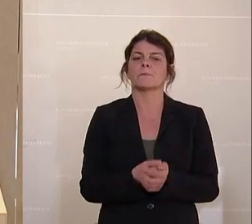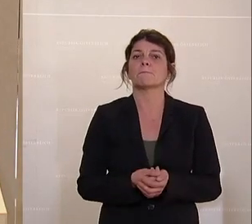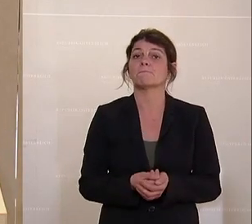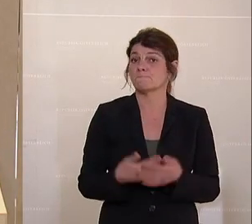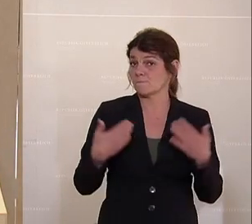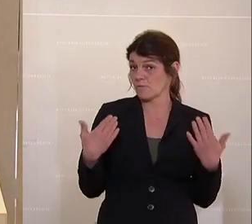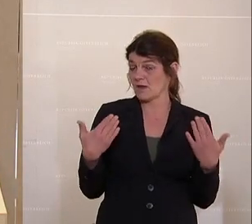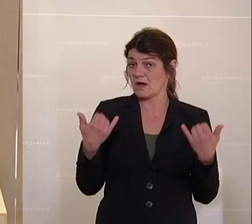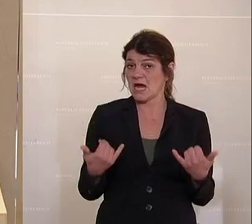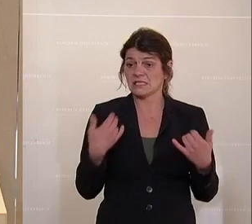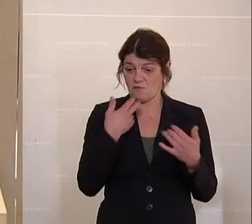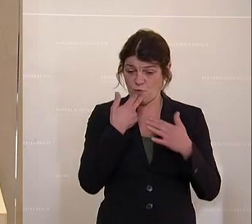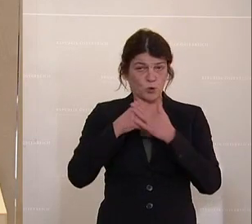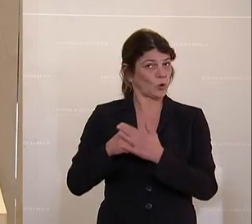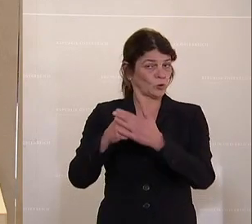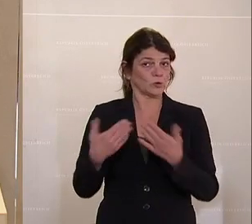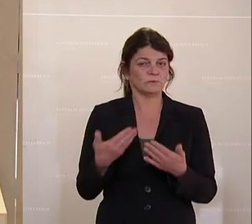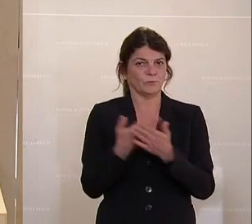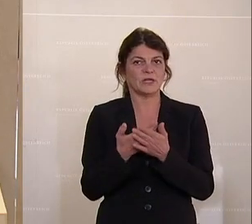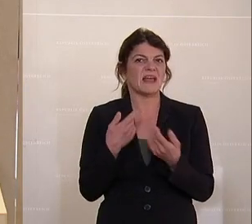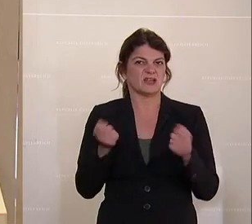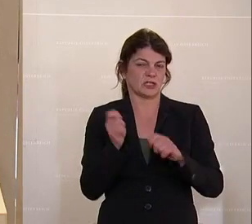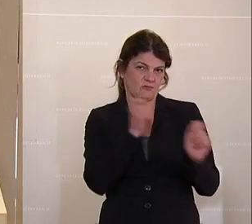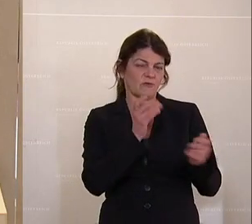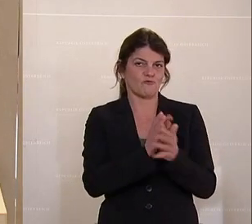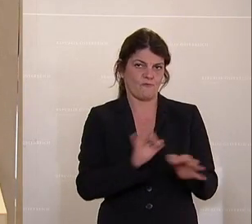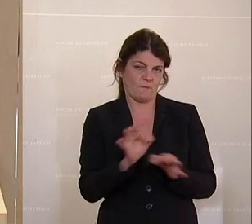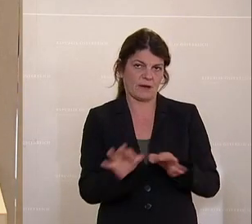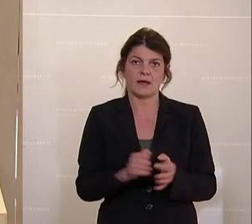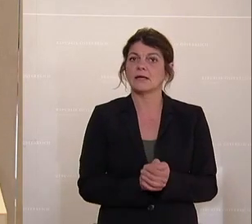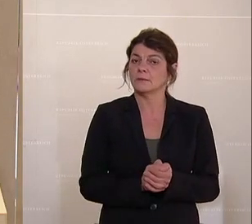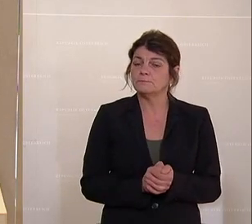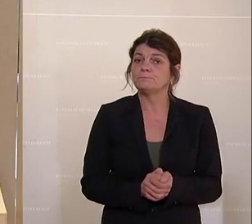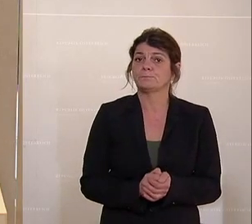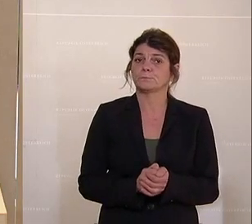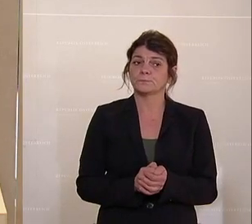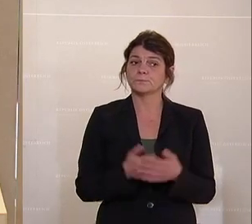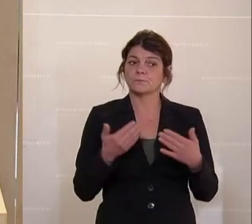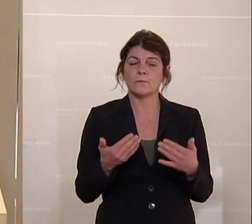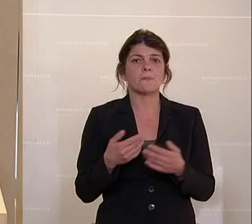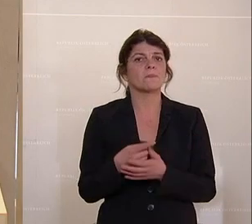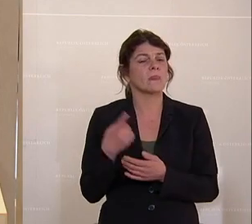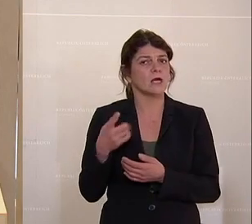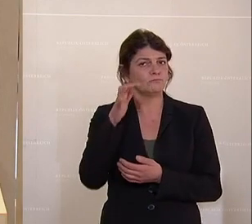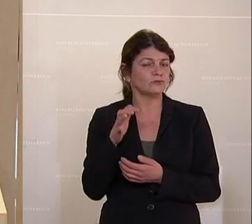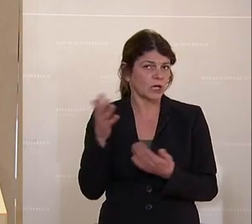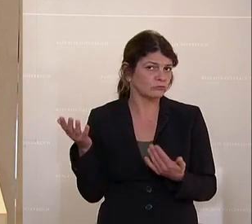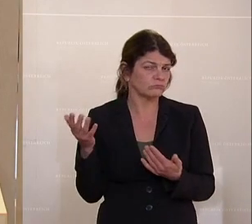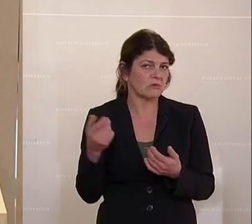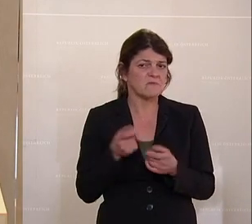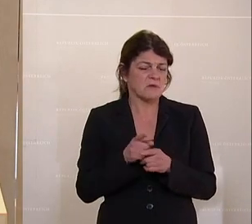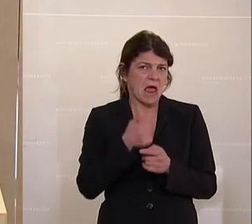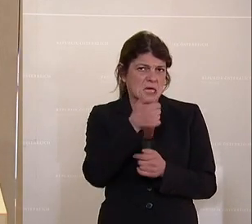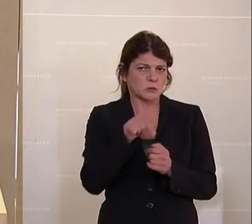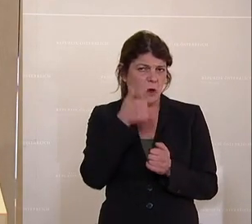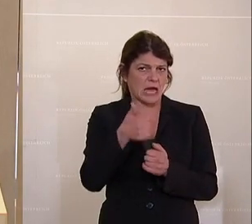Jetzt wollten wir das unterstützen und haben einen entsprechenden Entschließungsantrag vorbereitet und den Text im Grunde fast eins zu